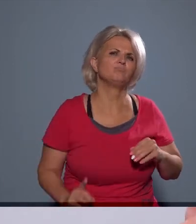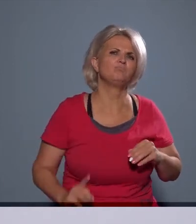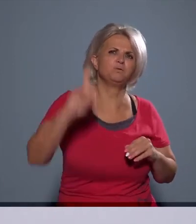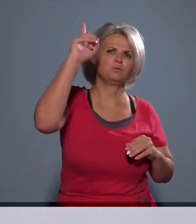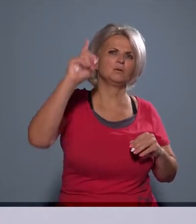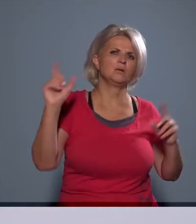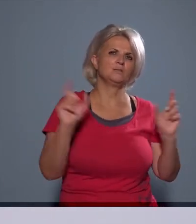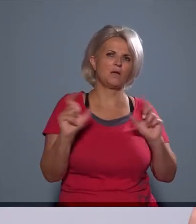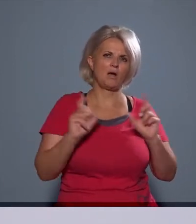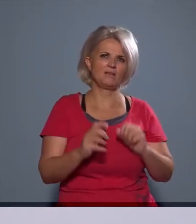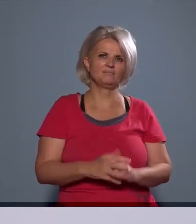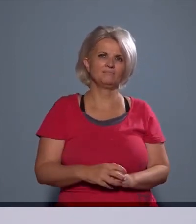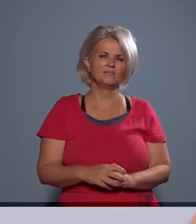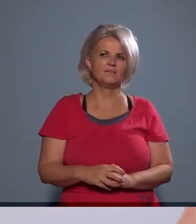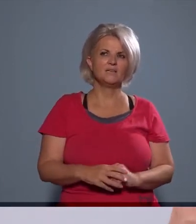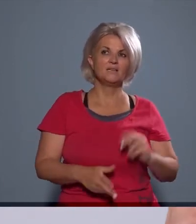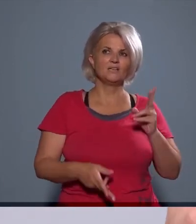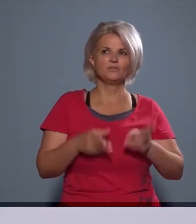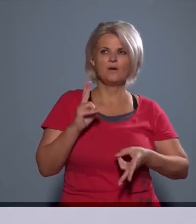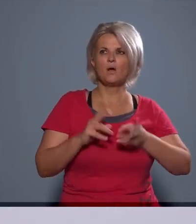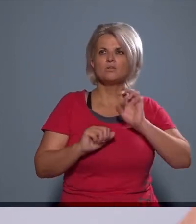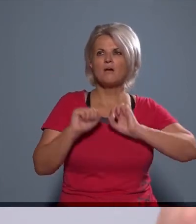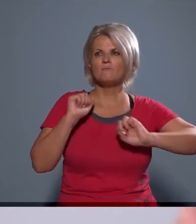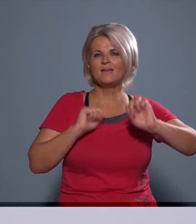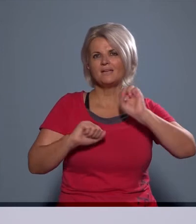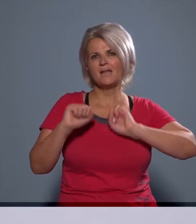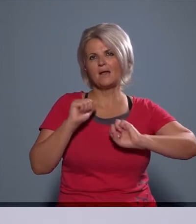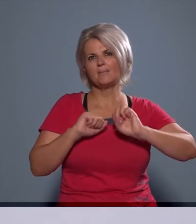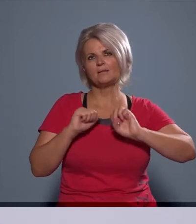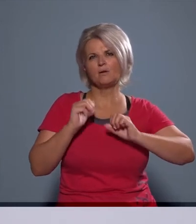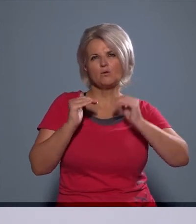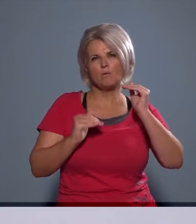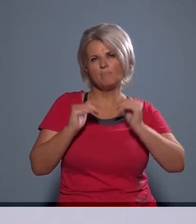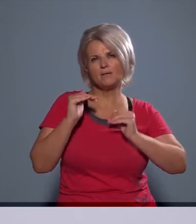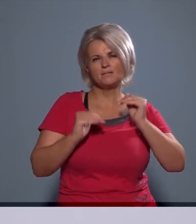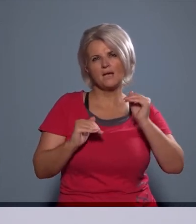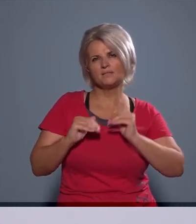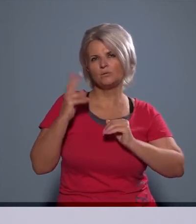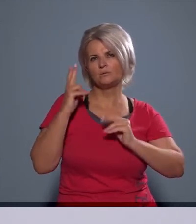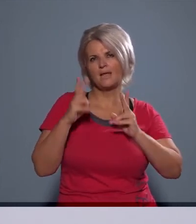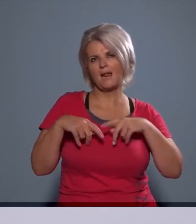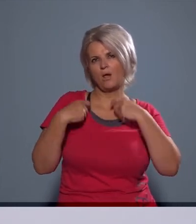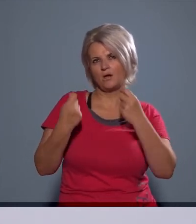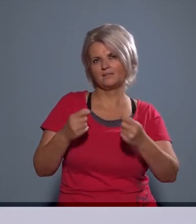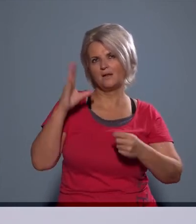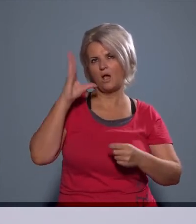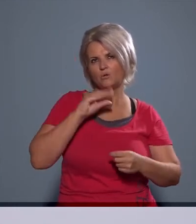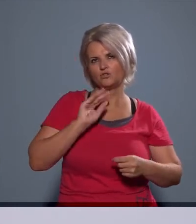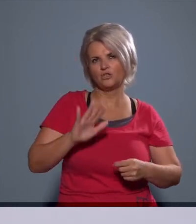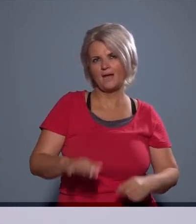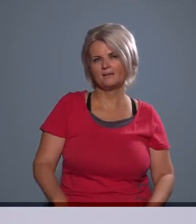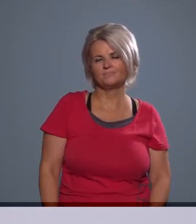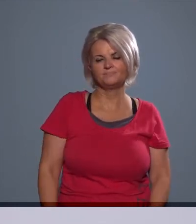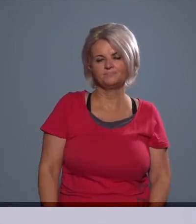valamilyen módon védelmet, vagy esetleg kompenzációt, vagy valamilyen kezelést kell nyújtani a lakosoknak. Ugye ez abból a szempontból